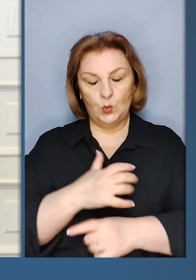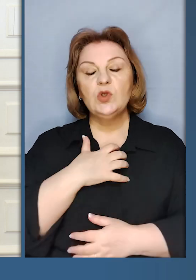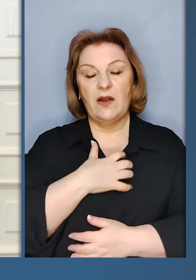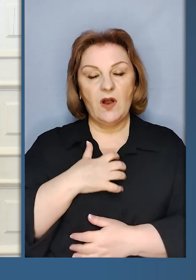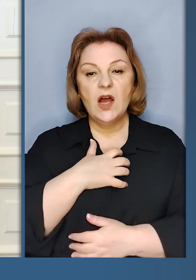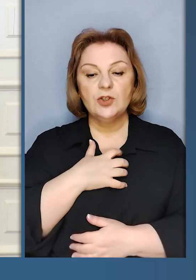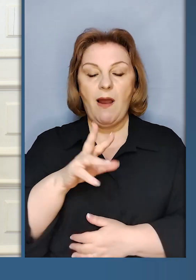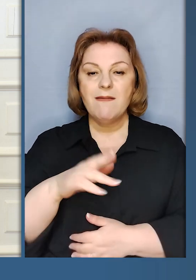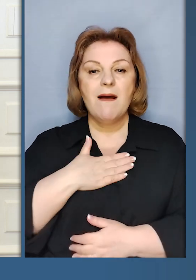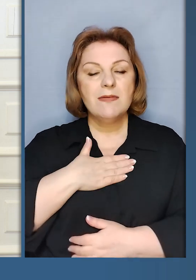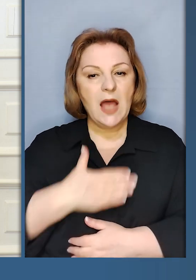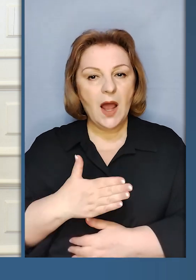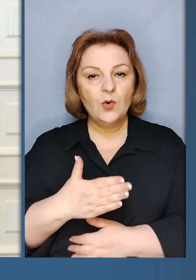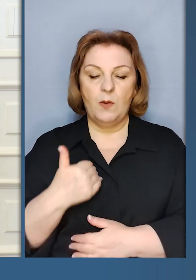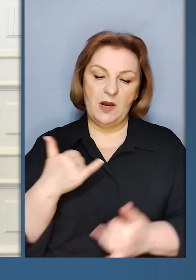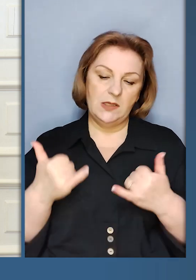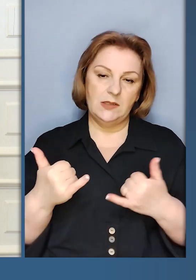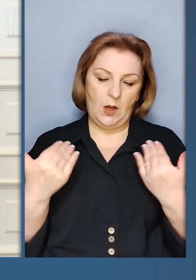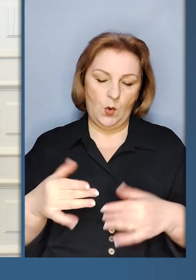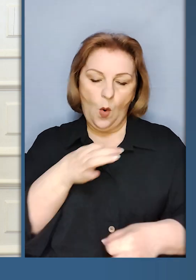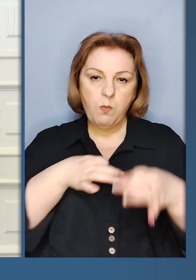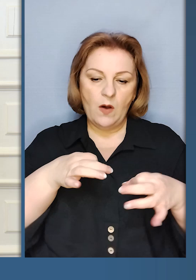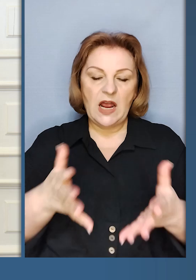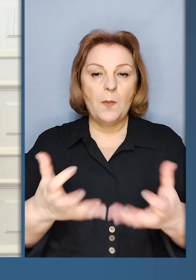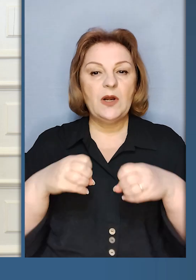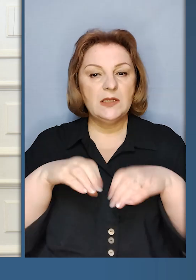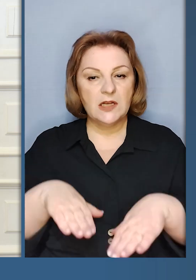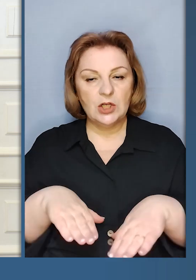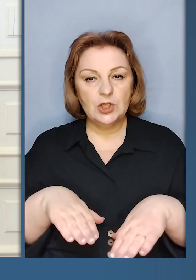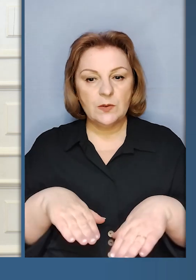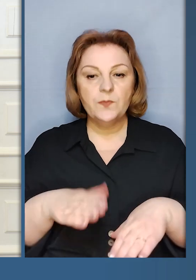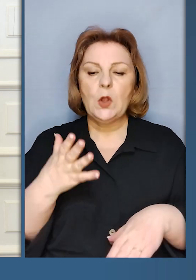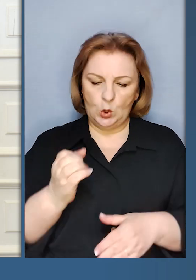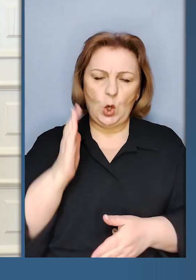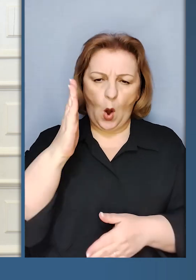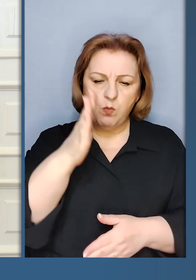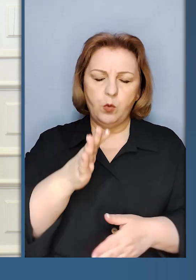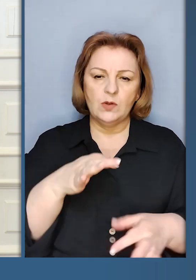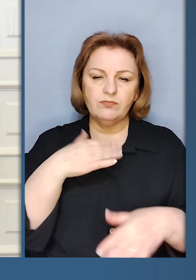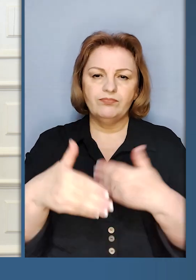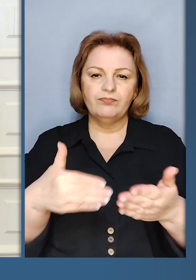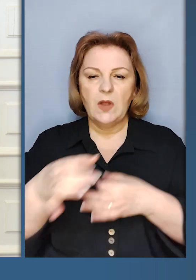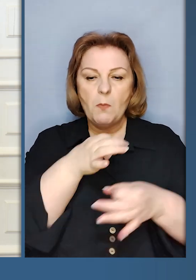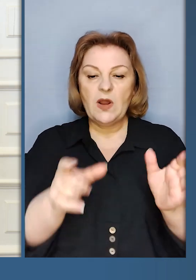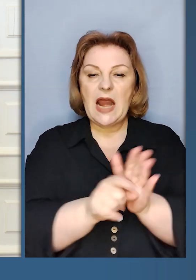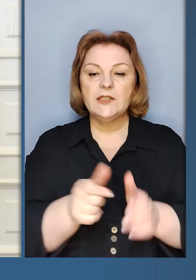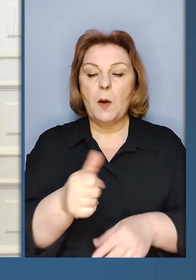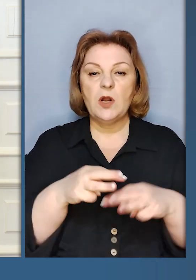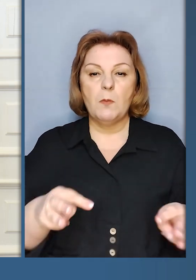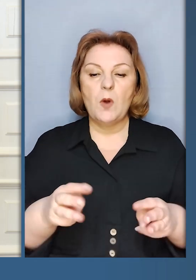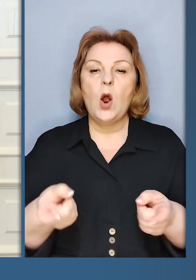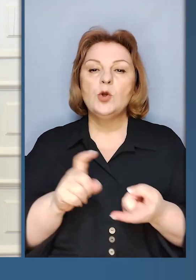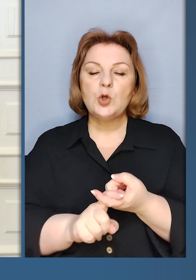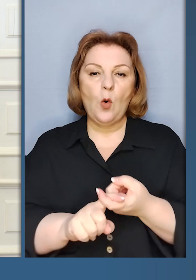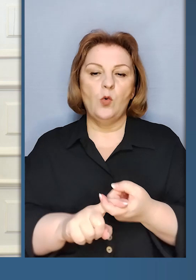це дуже важливо. Я дякую, що ми сьогодні обговорили і прийняли рішення. І ще будемо обговорювати з прем'єр